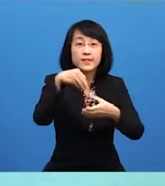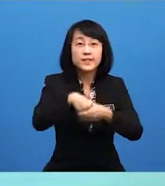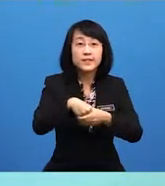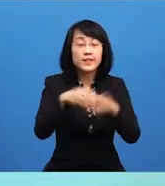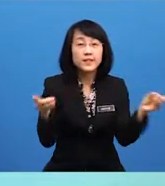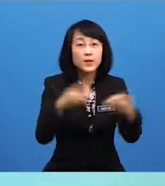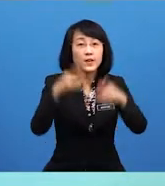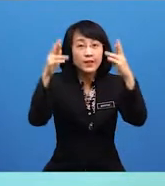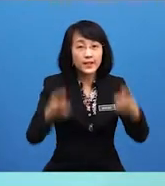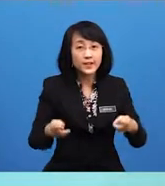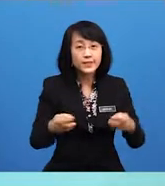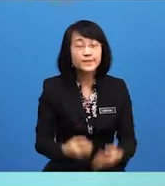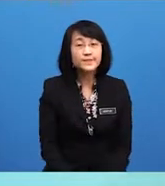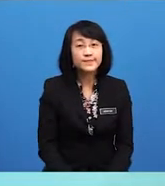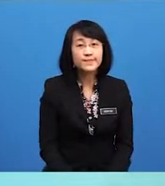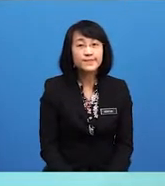Mohd.